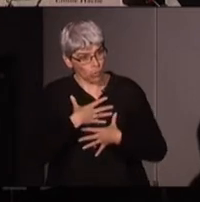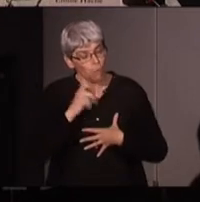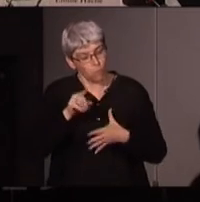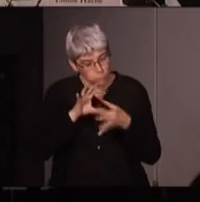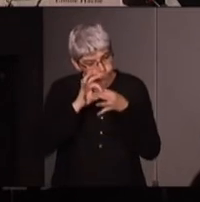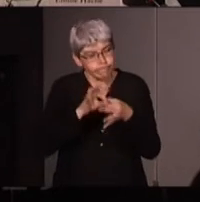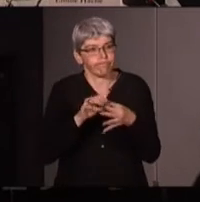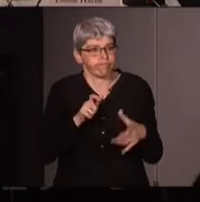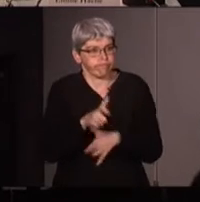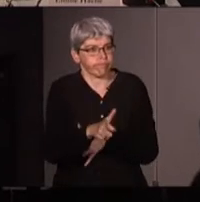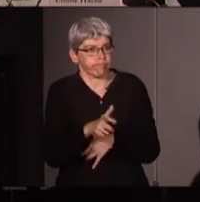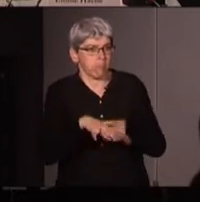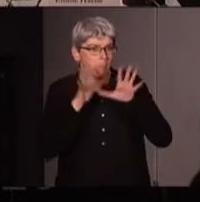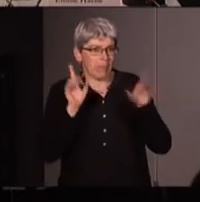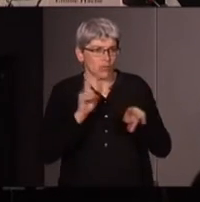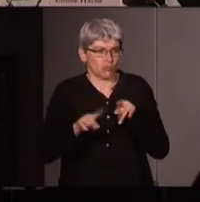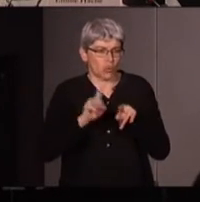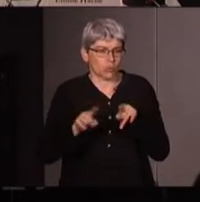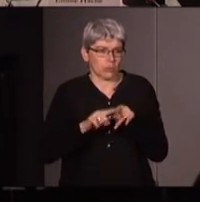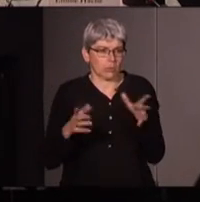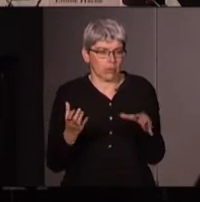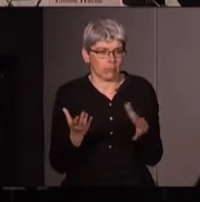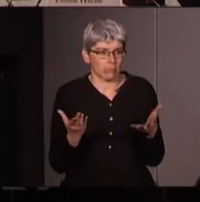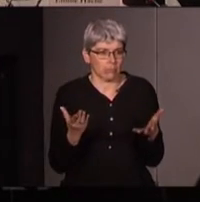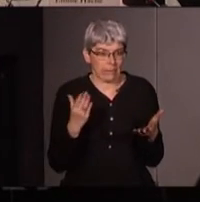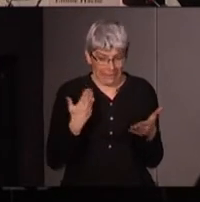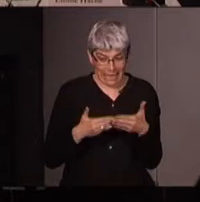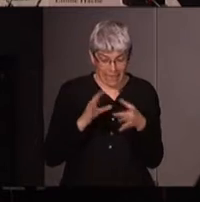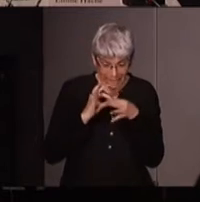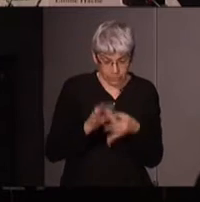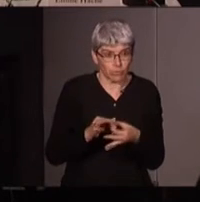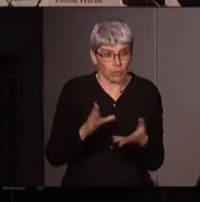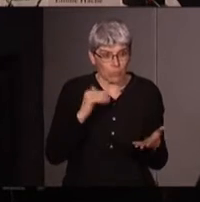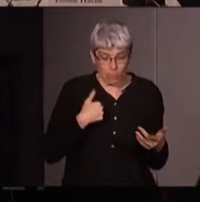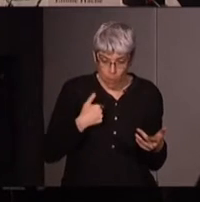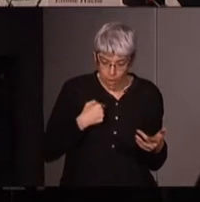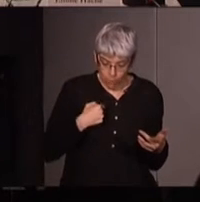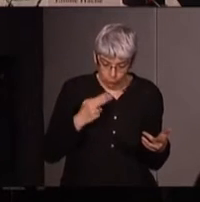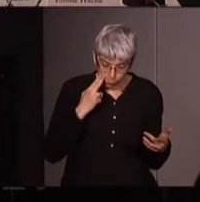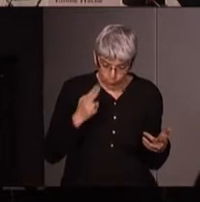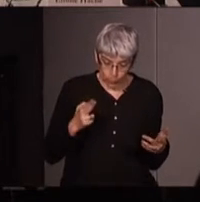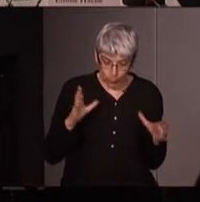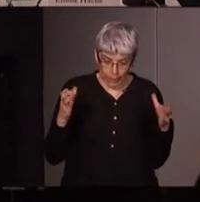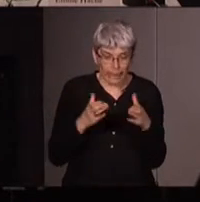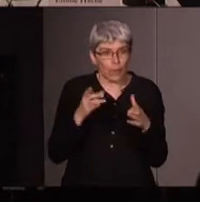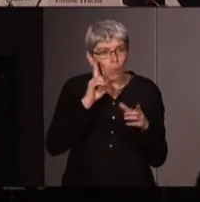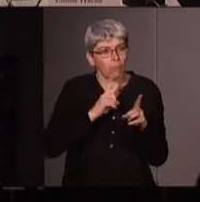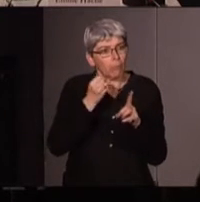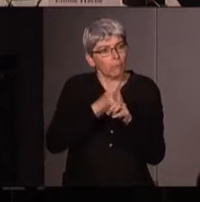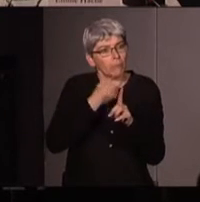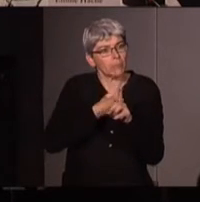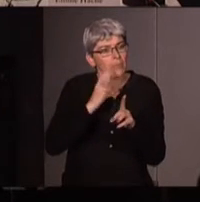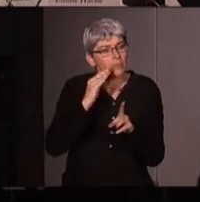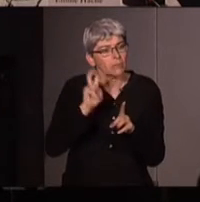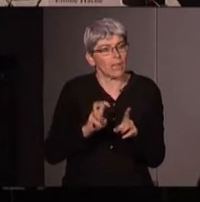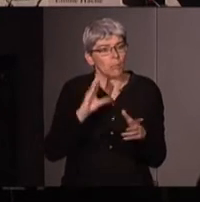articulation d'énormément de choses à la fois et c'est à cela que moi j'ai reconnu l'écoféminisme et c'est à partir de ça d